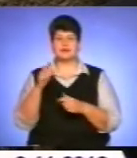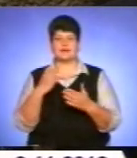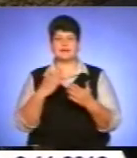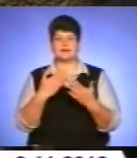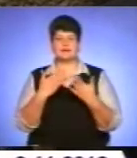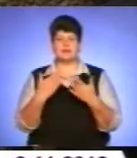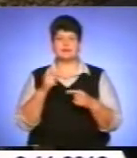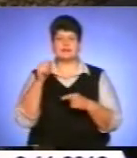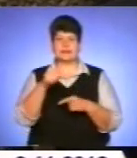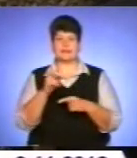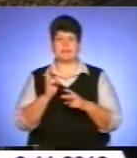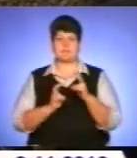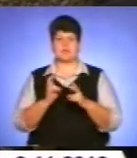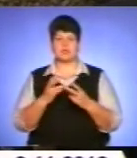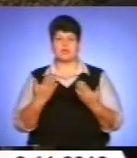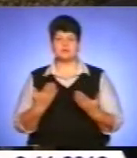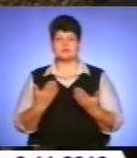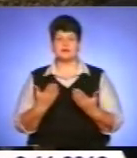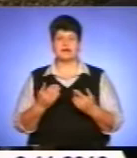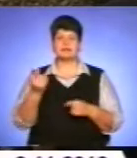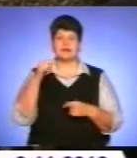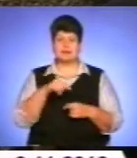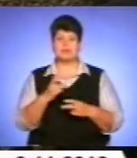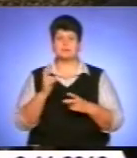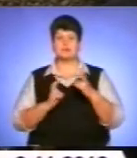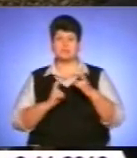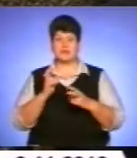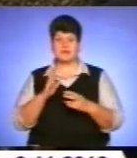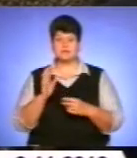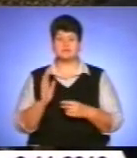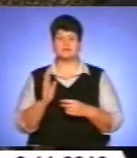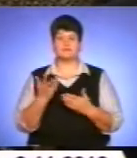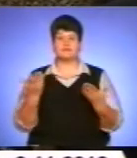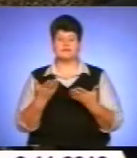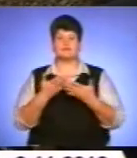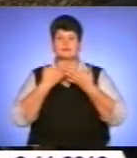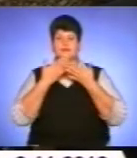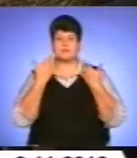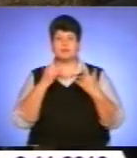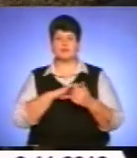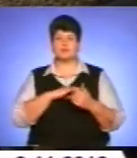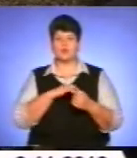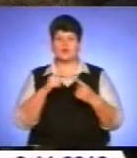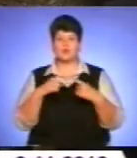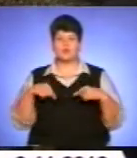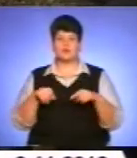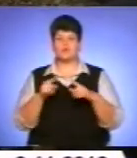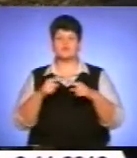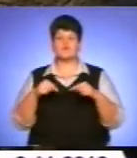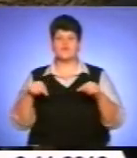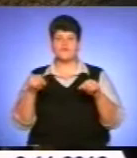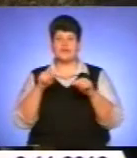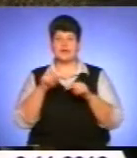підприємствах? А таких підприємств, де відсутні проспілкові організації саме у сфері